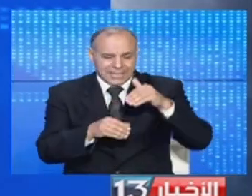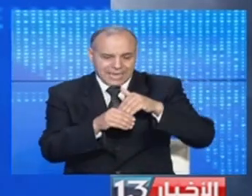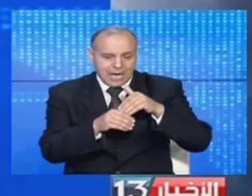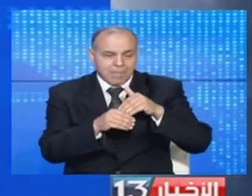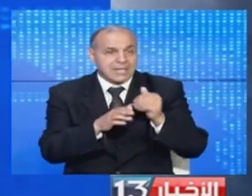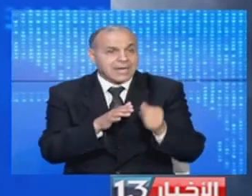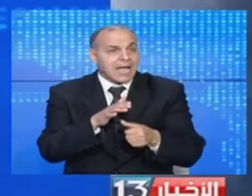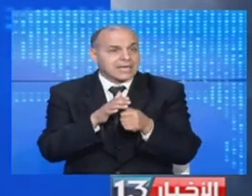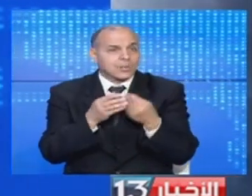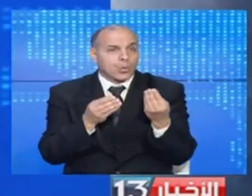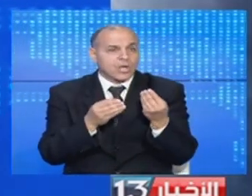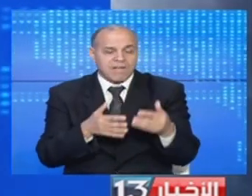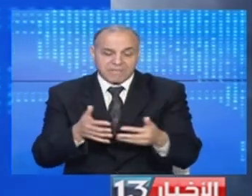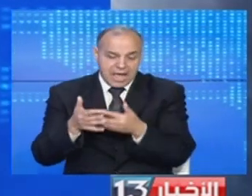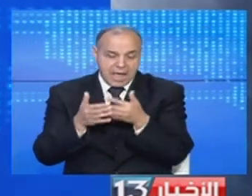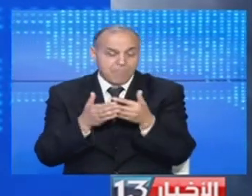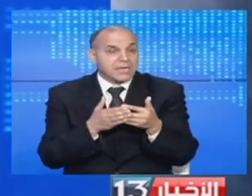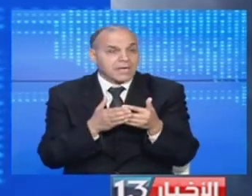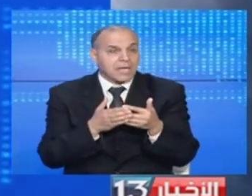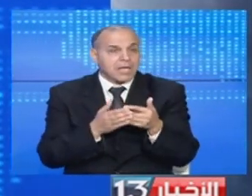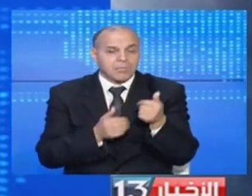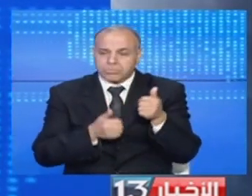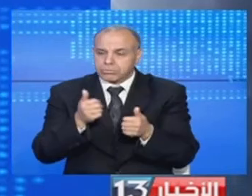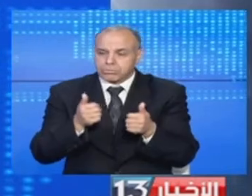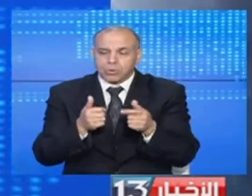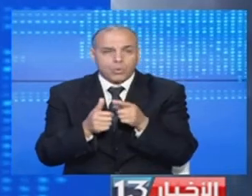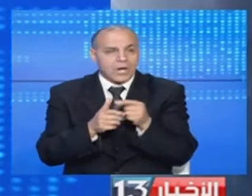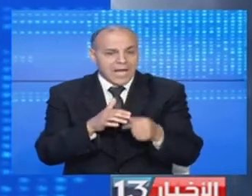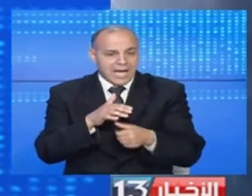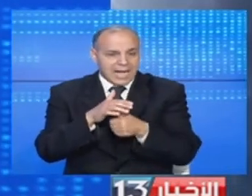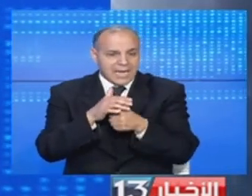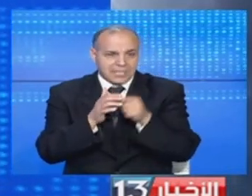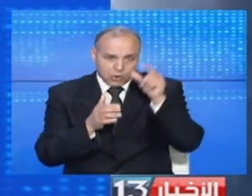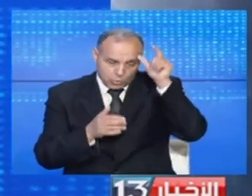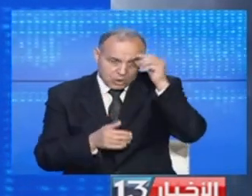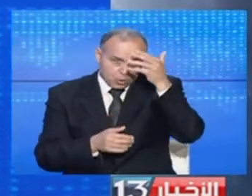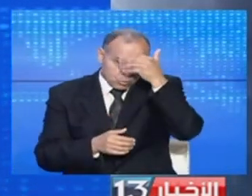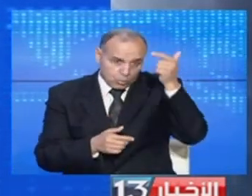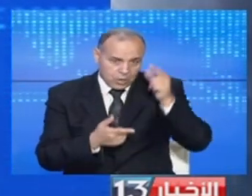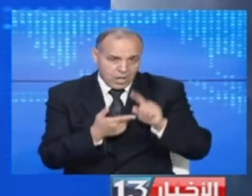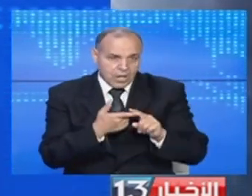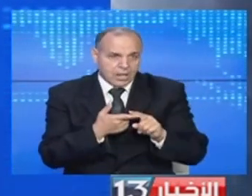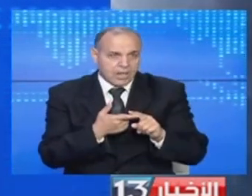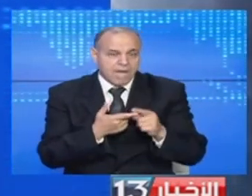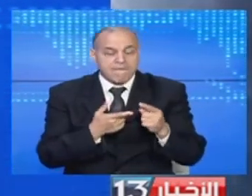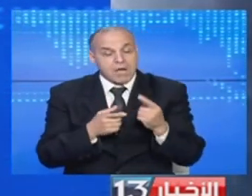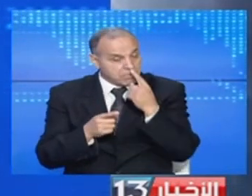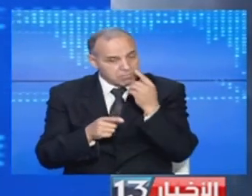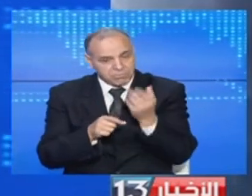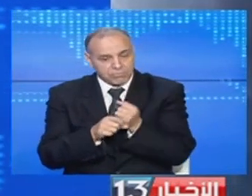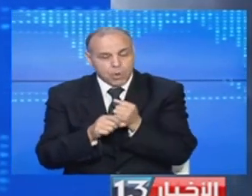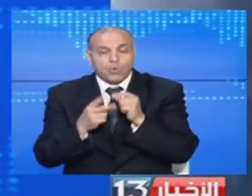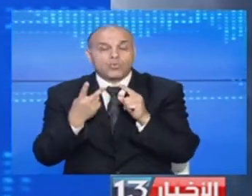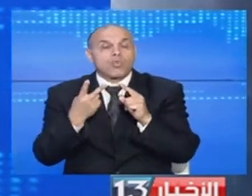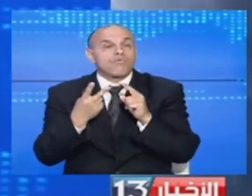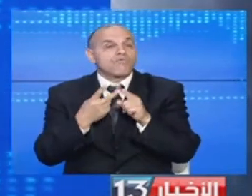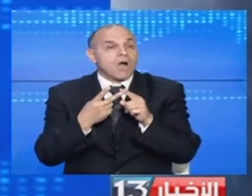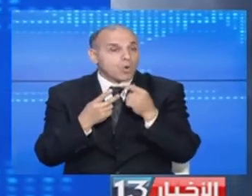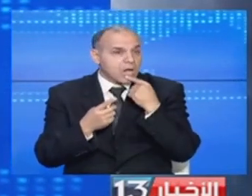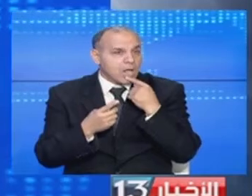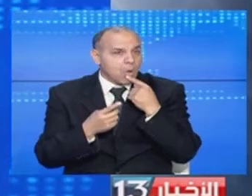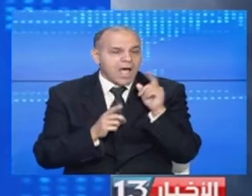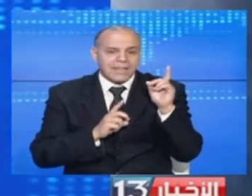الانتخابات الرئاسية الأمريكية التي يتنفس فيها رئيس الجمهوري دونالد ترامب الساعي للفوز بولاية ثانية